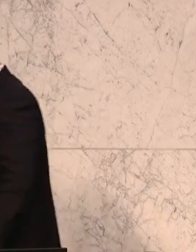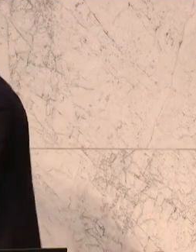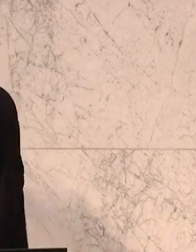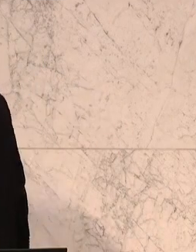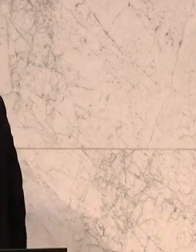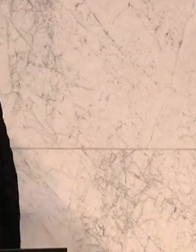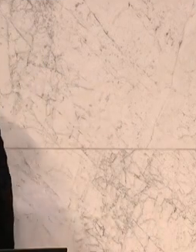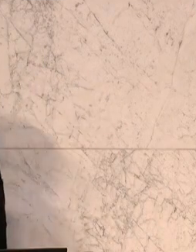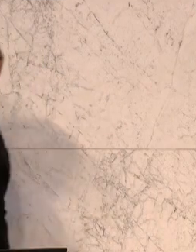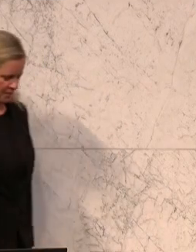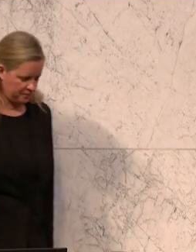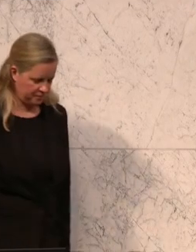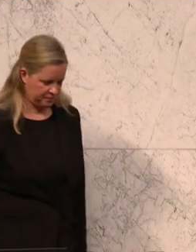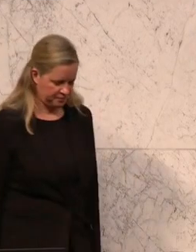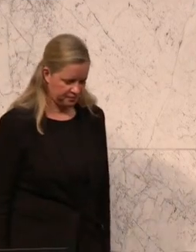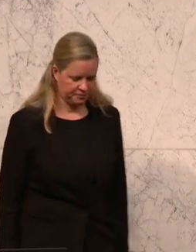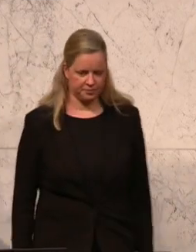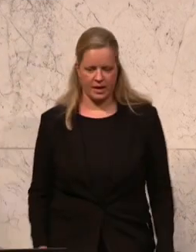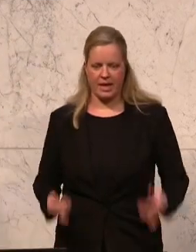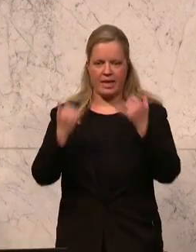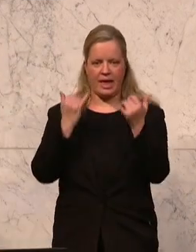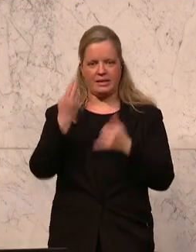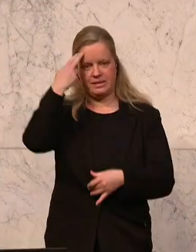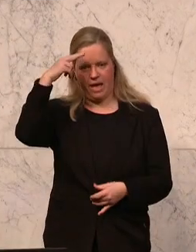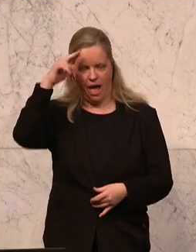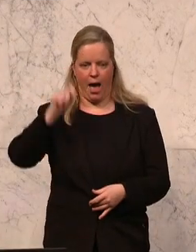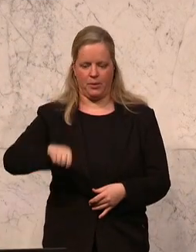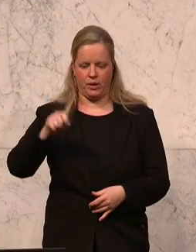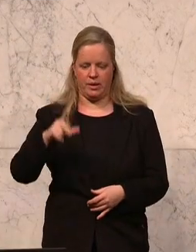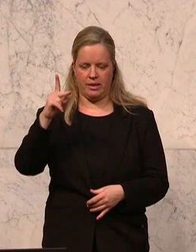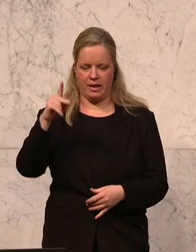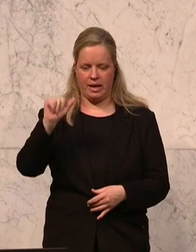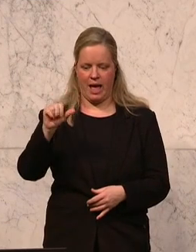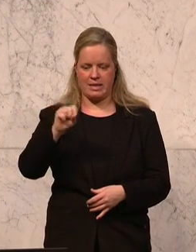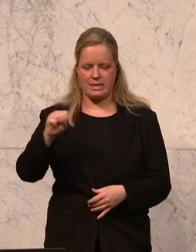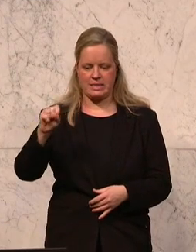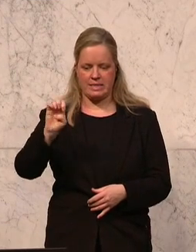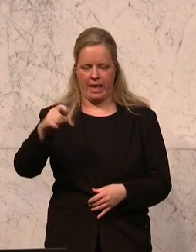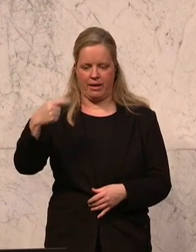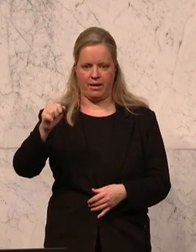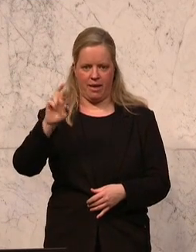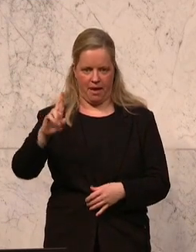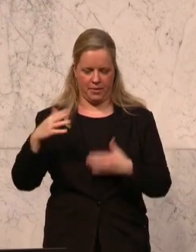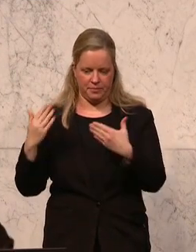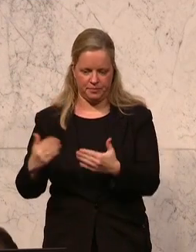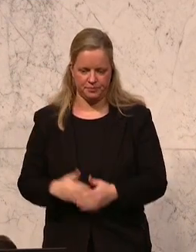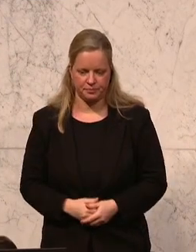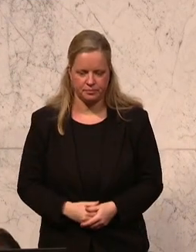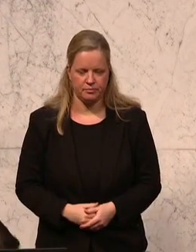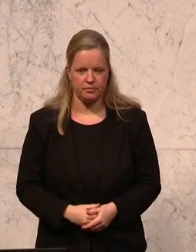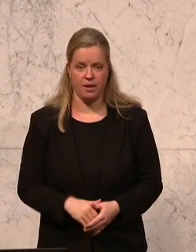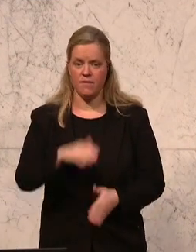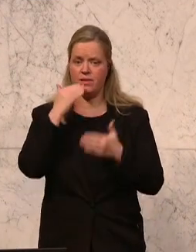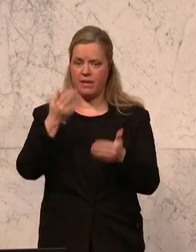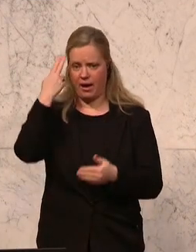Zu Wort gemeldet ist der Abgeordnete Axel Kassecker. Als nächstes an Bord ist der Abgeordnete Axel Kassecker, er ist Energie